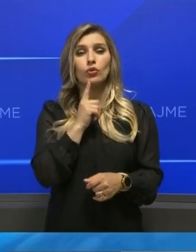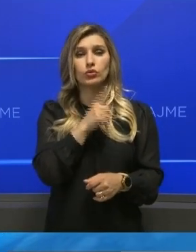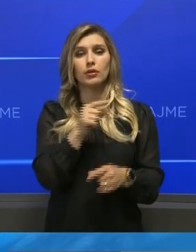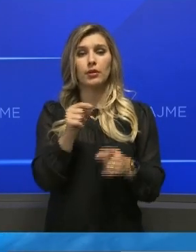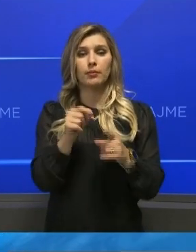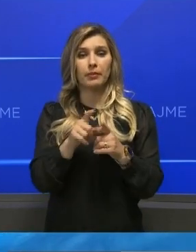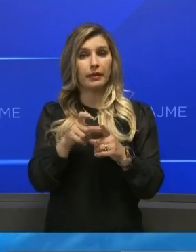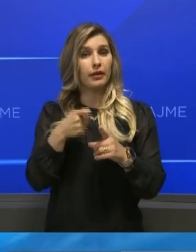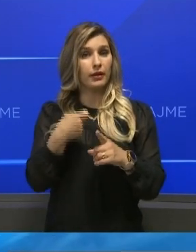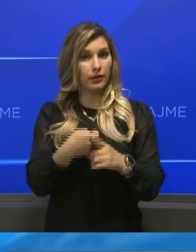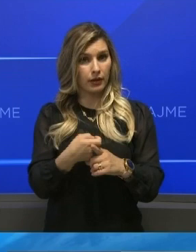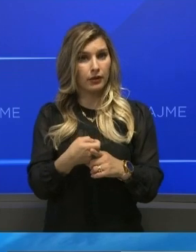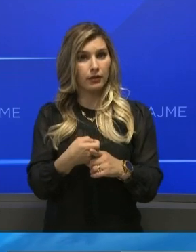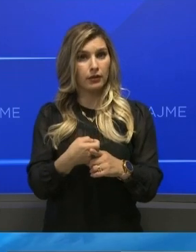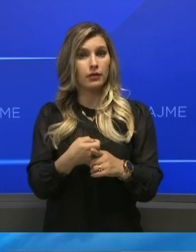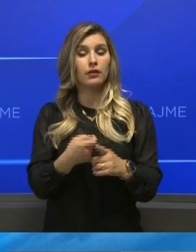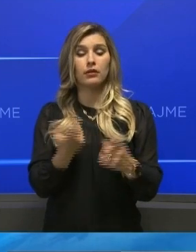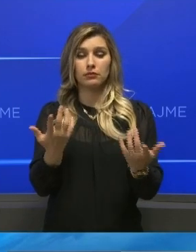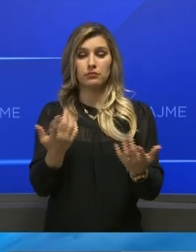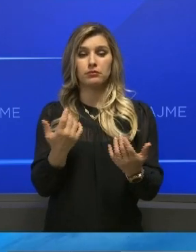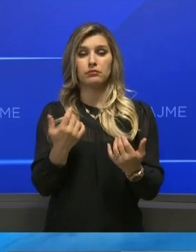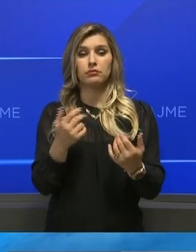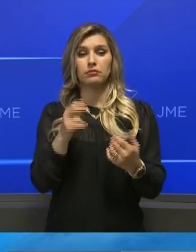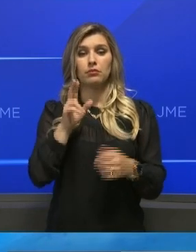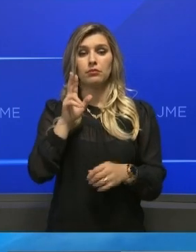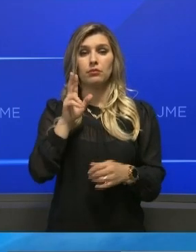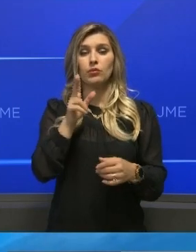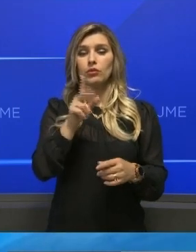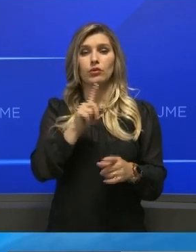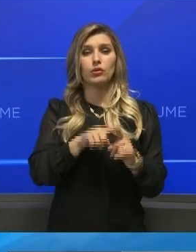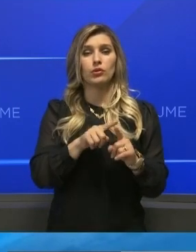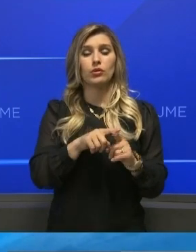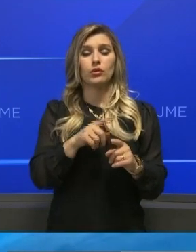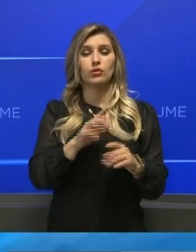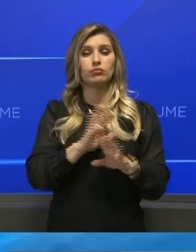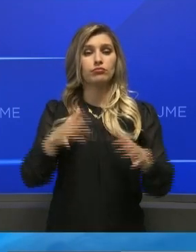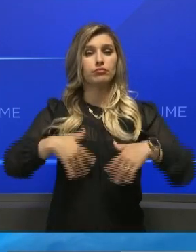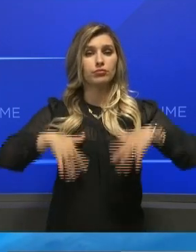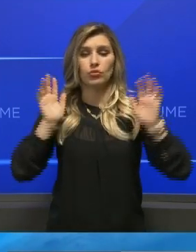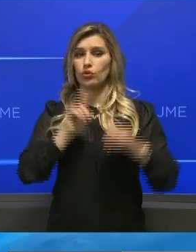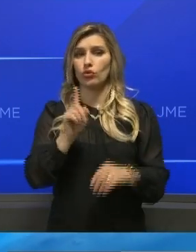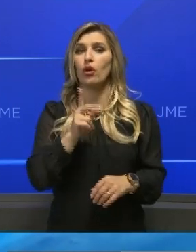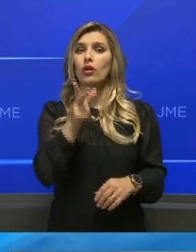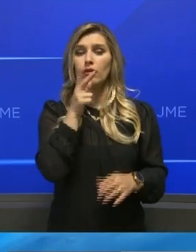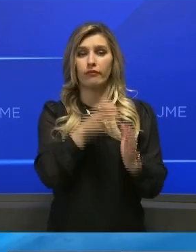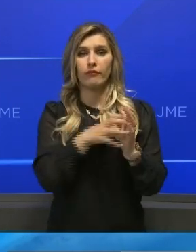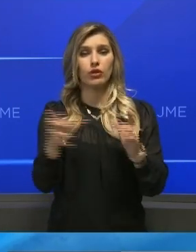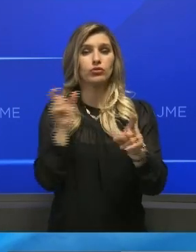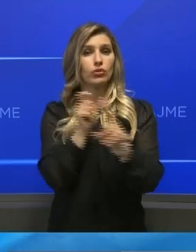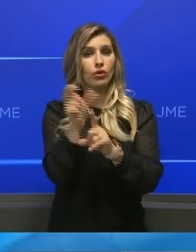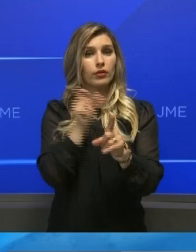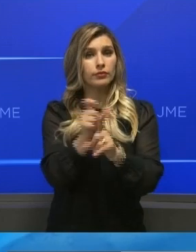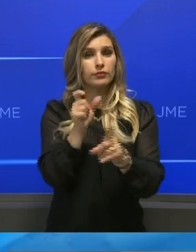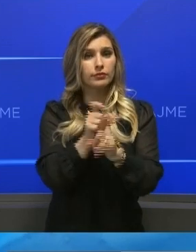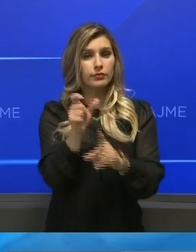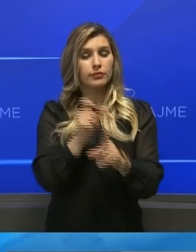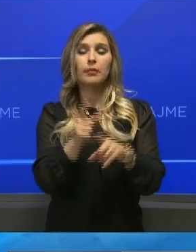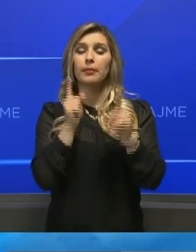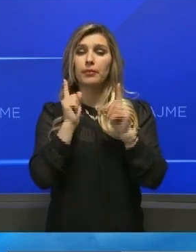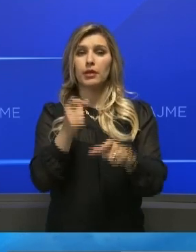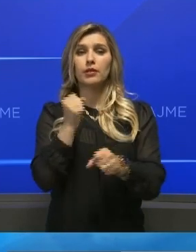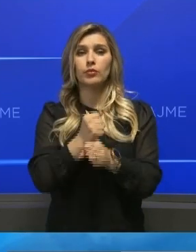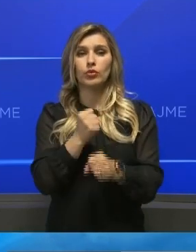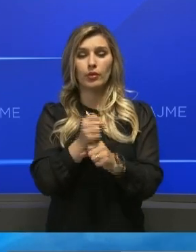Demokratikët Kosovës, që Partia Demokratikët Kosovës nuk do të ndalit së kërkuari angazhimin